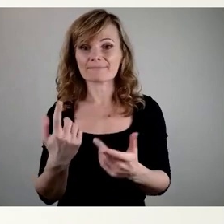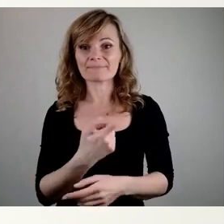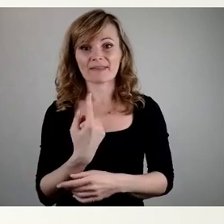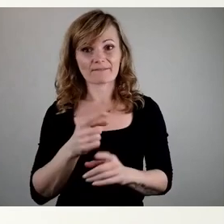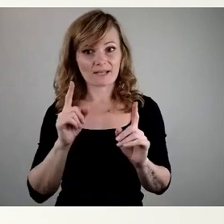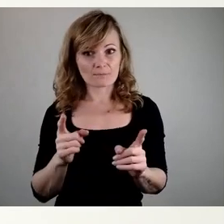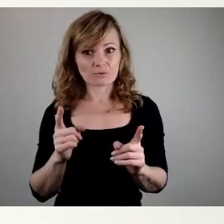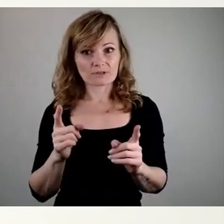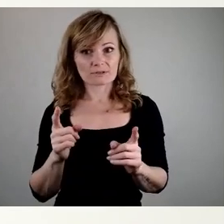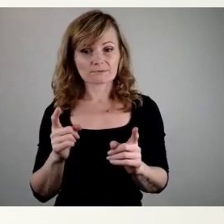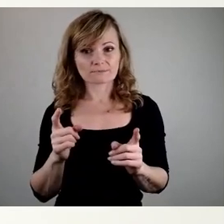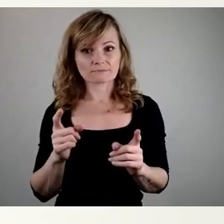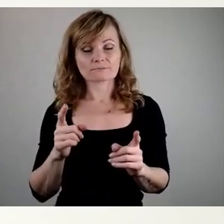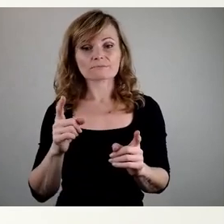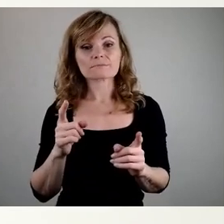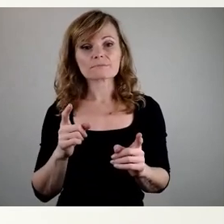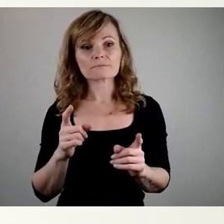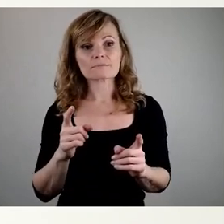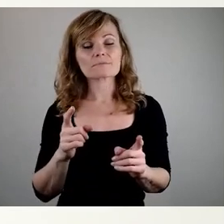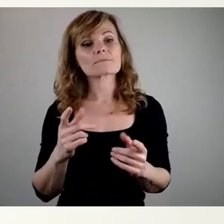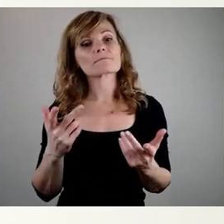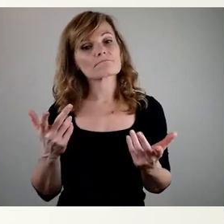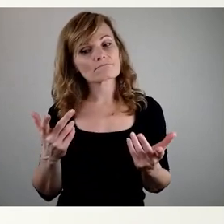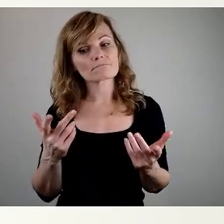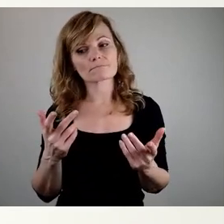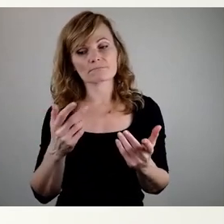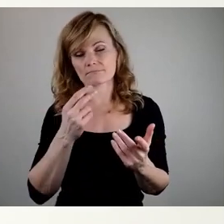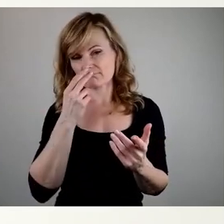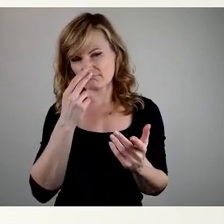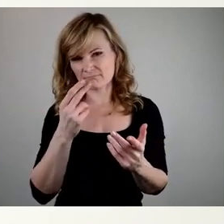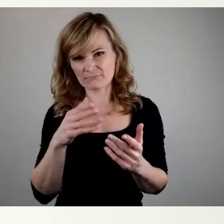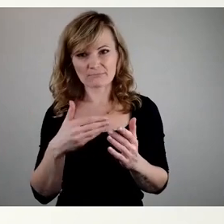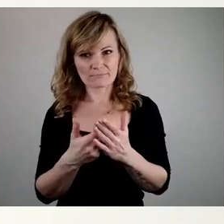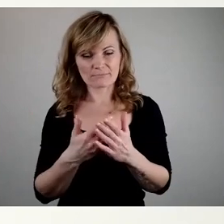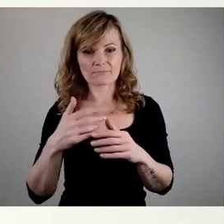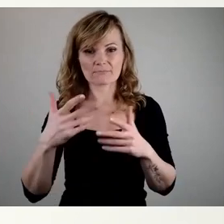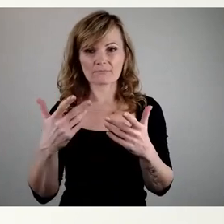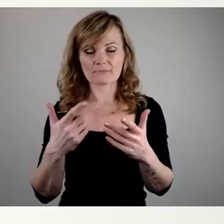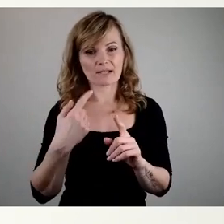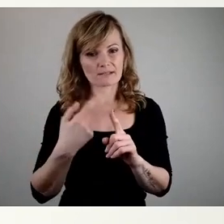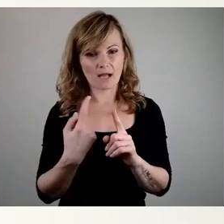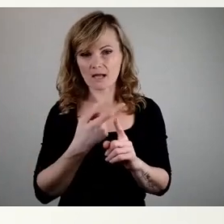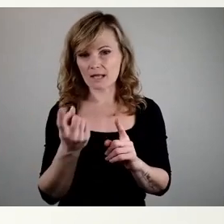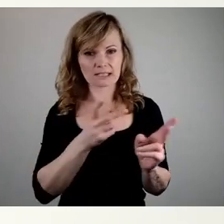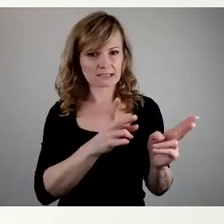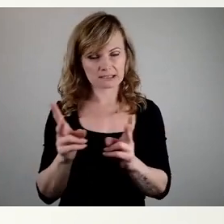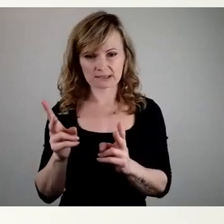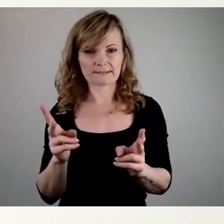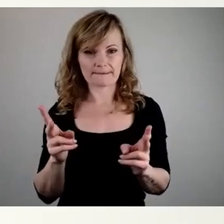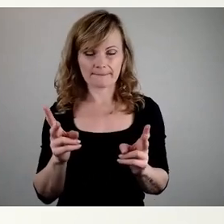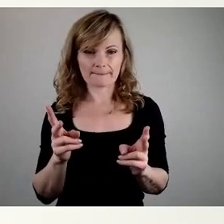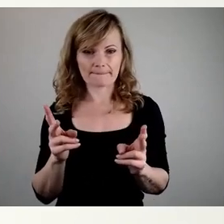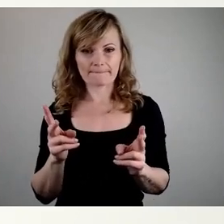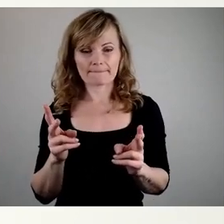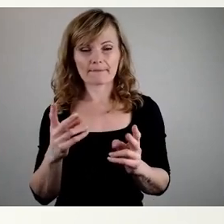auch in den Blick nehmen. Und so hat es mir jetzt nochmal, die verweilten Zahlen sind alle richtig dargestellt, die